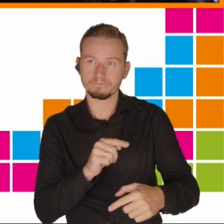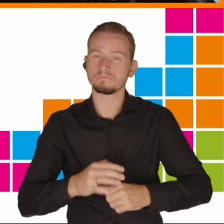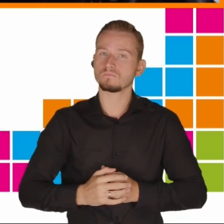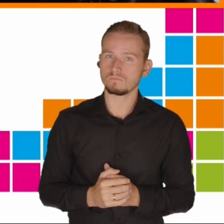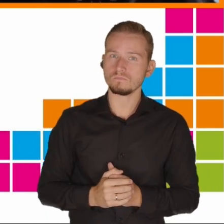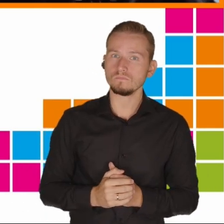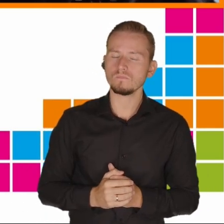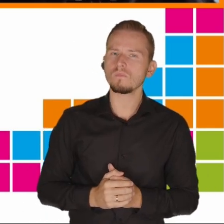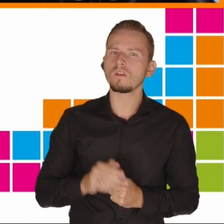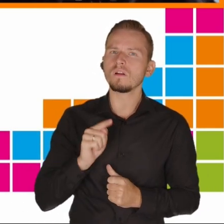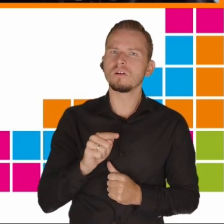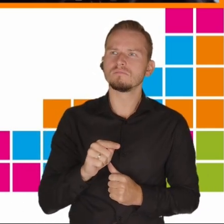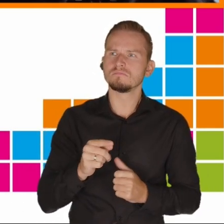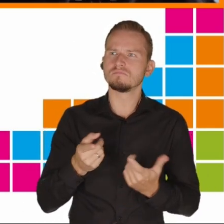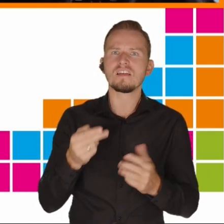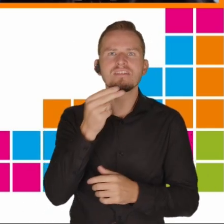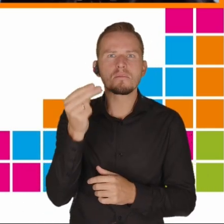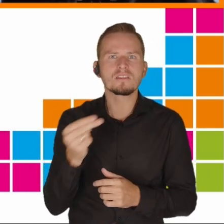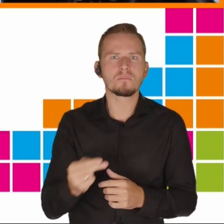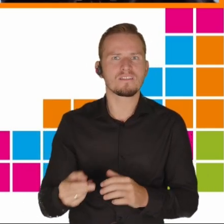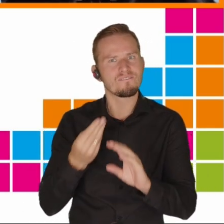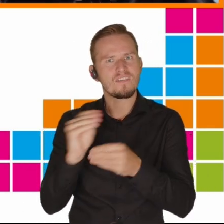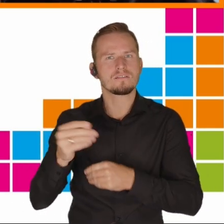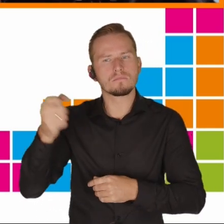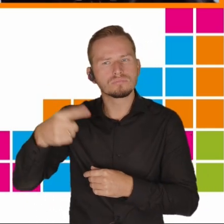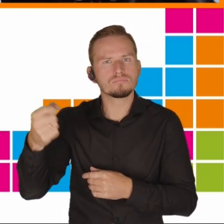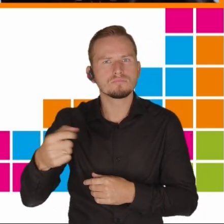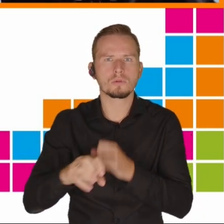stały się coraz bardziej widoczne w mediach.